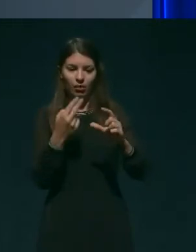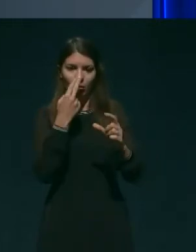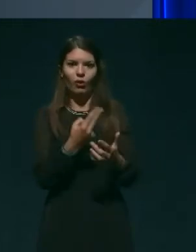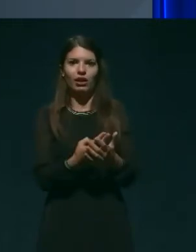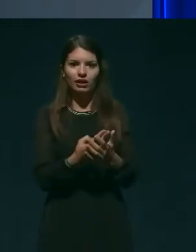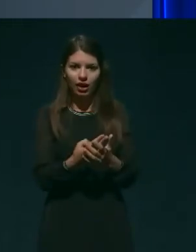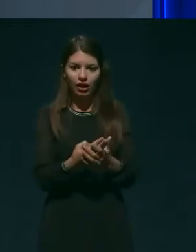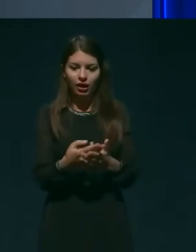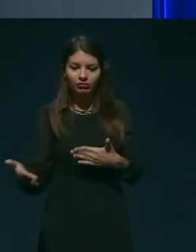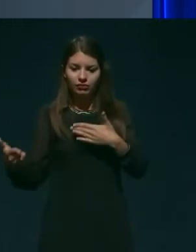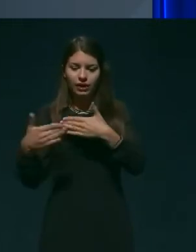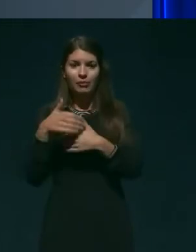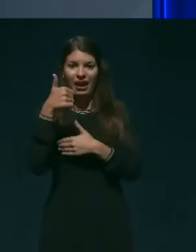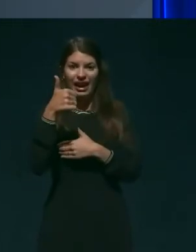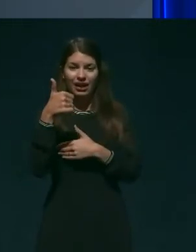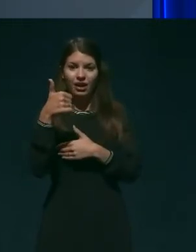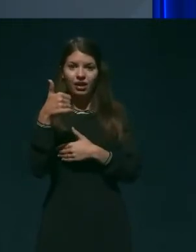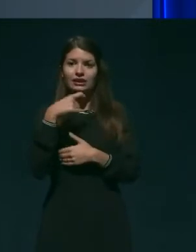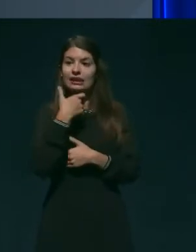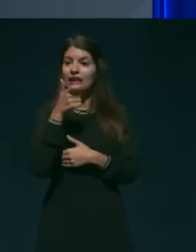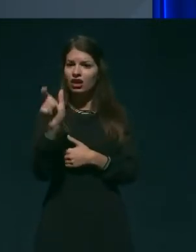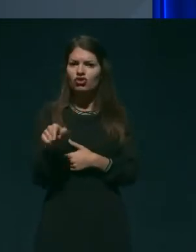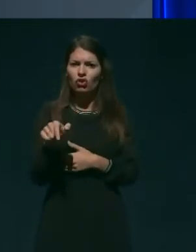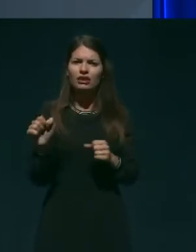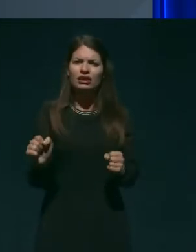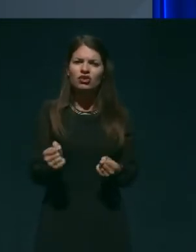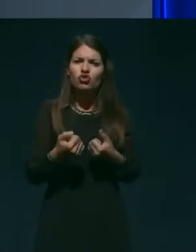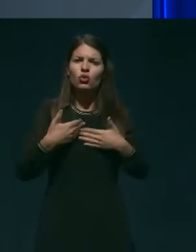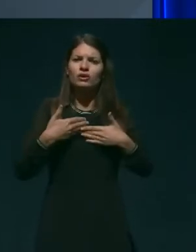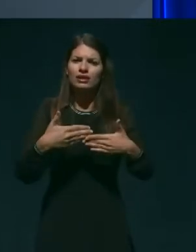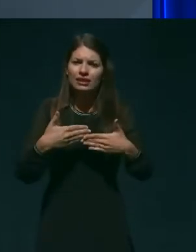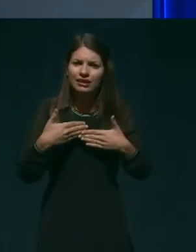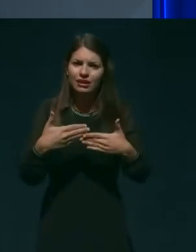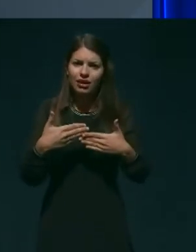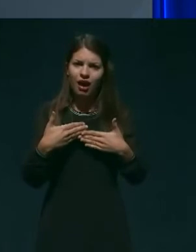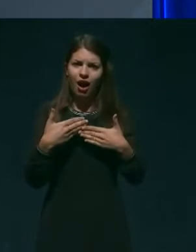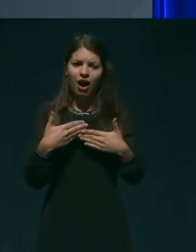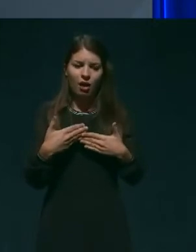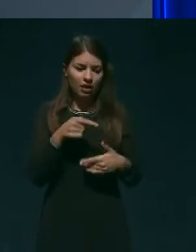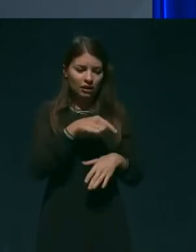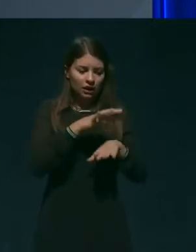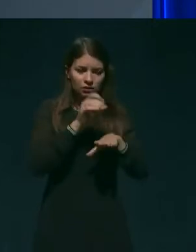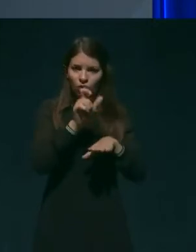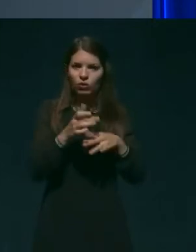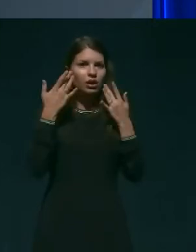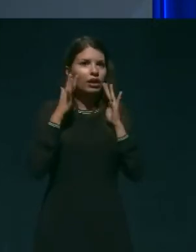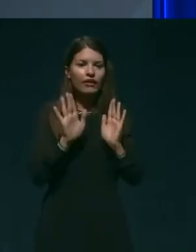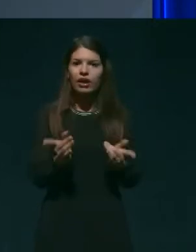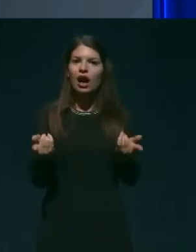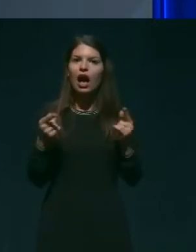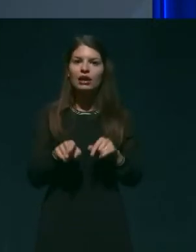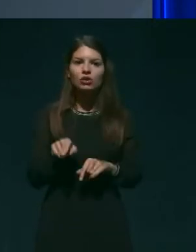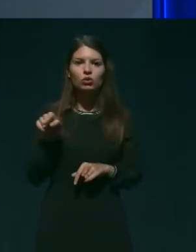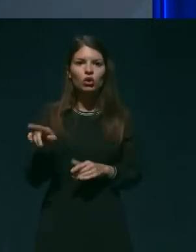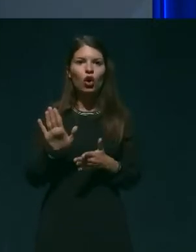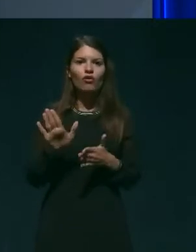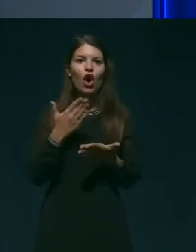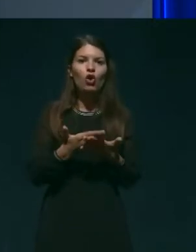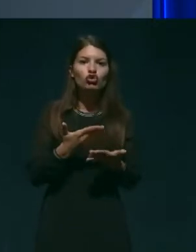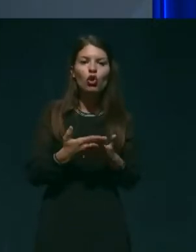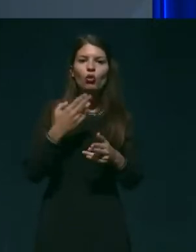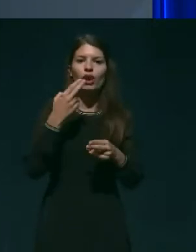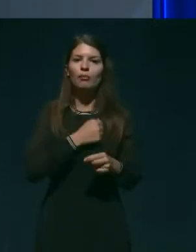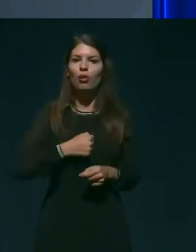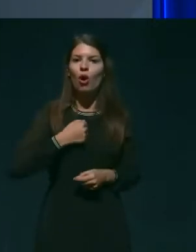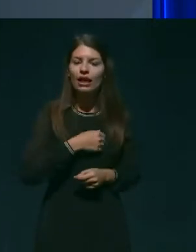stanovalca, ki že težko diha, ki se duši, ne ve, ali gre to za osnovno napredovalo bolezen, zarad katere